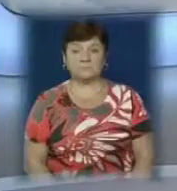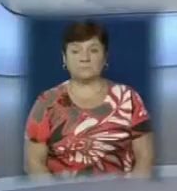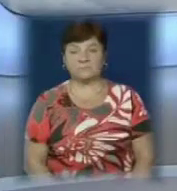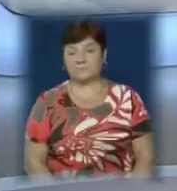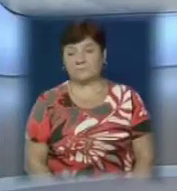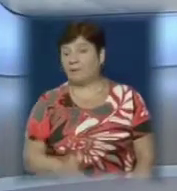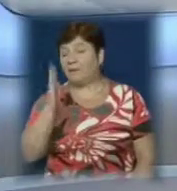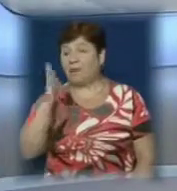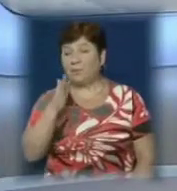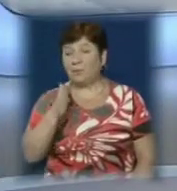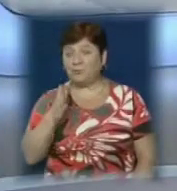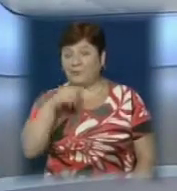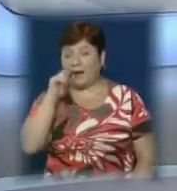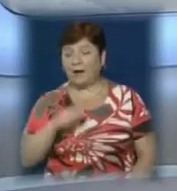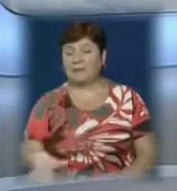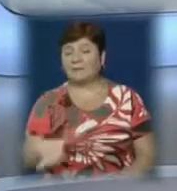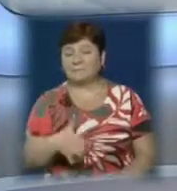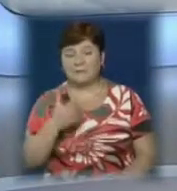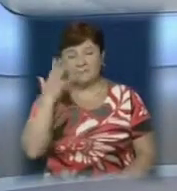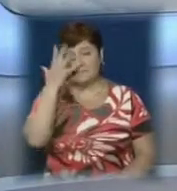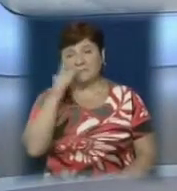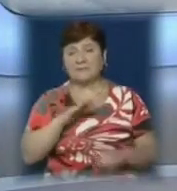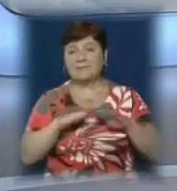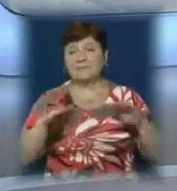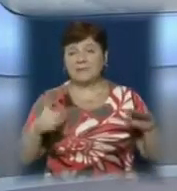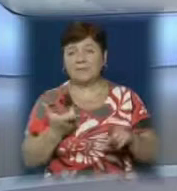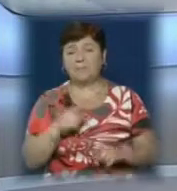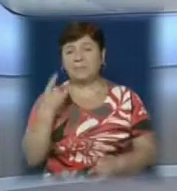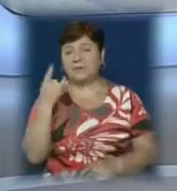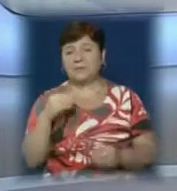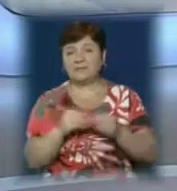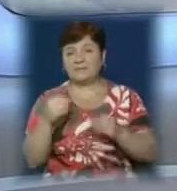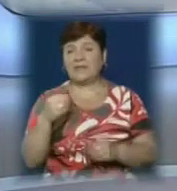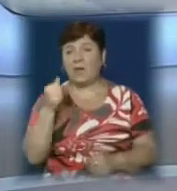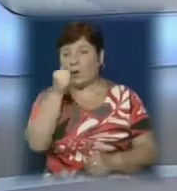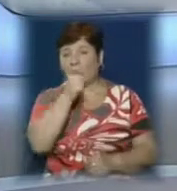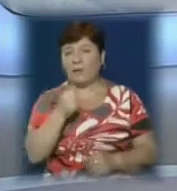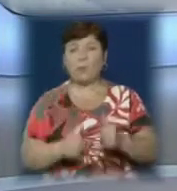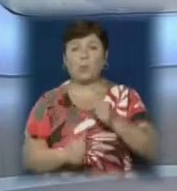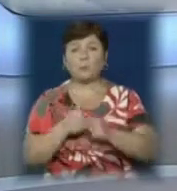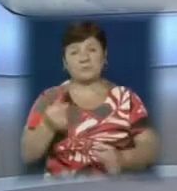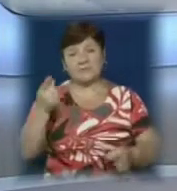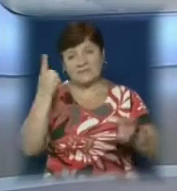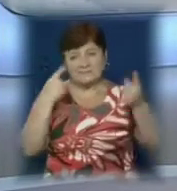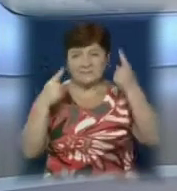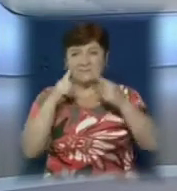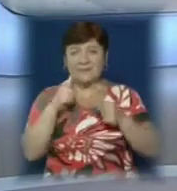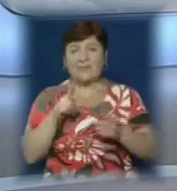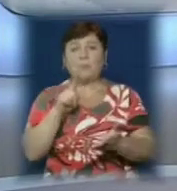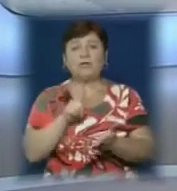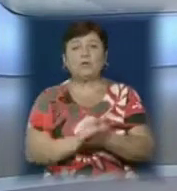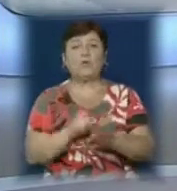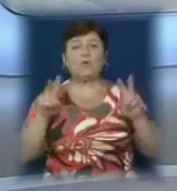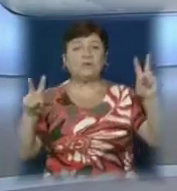Майбутнє країни у мріях дитини. Більше 10 років податківці України проводять конкурс створів дітей на податкову